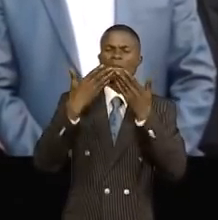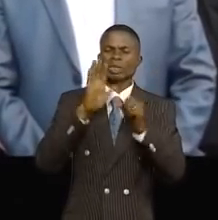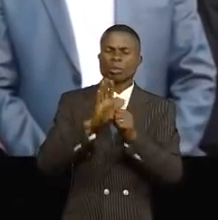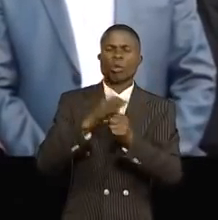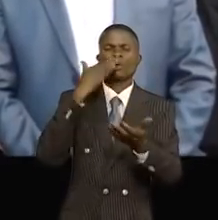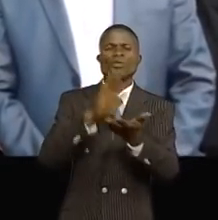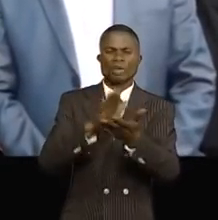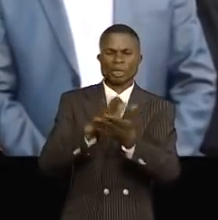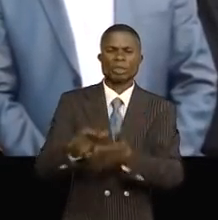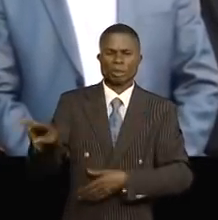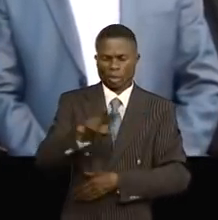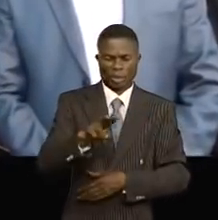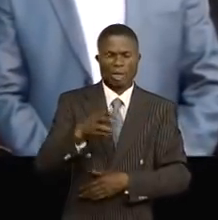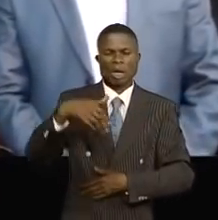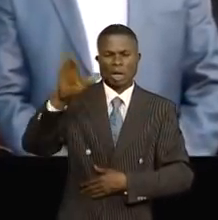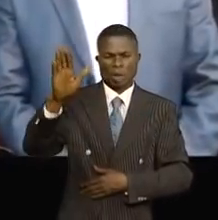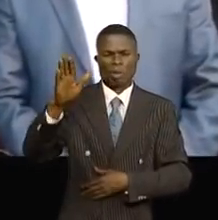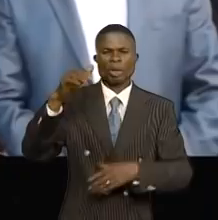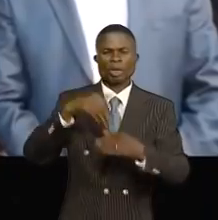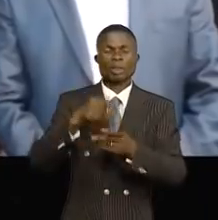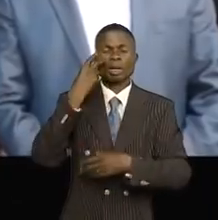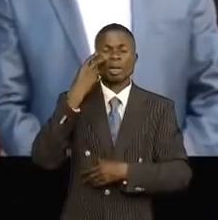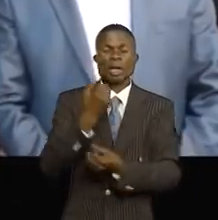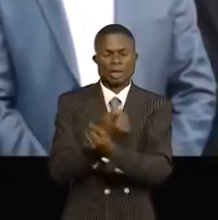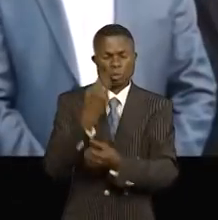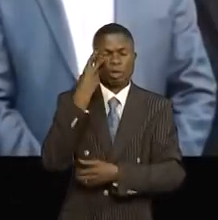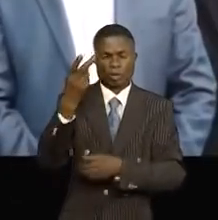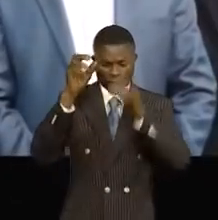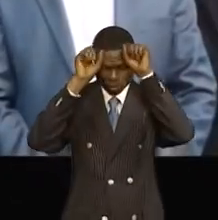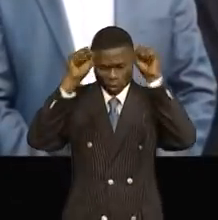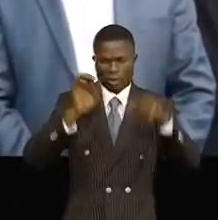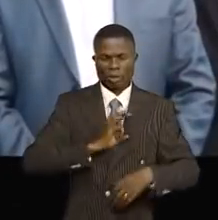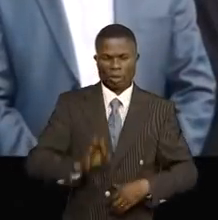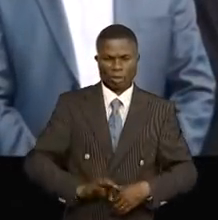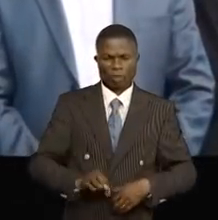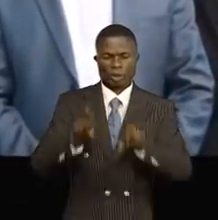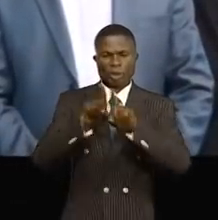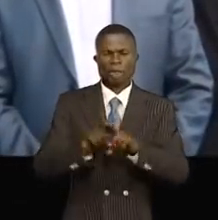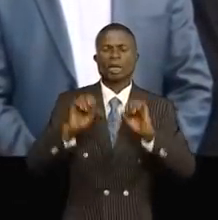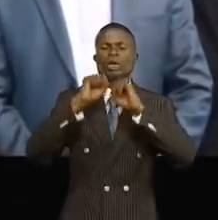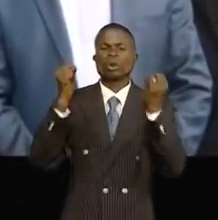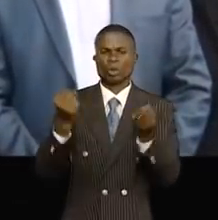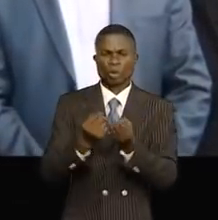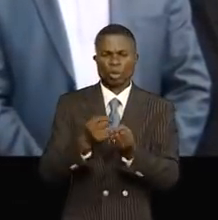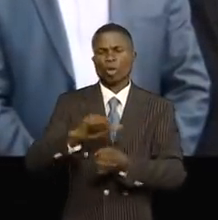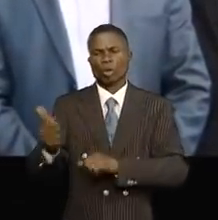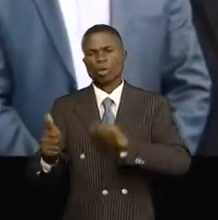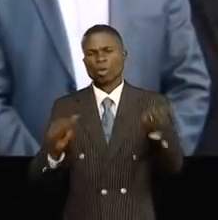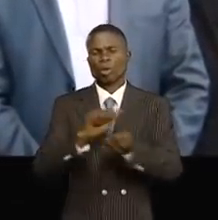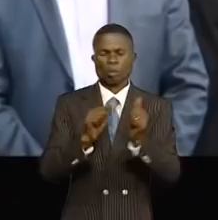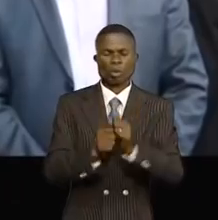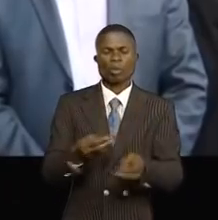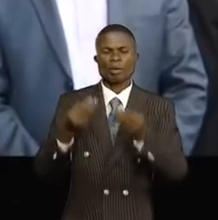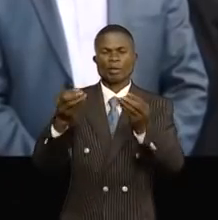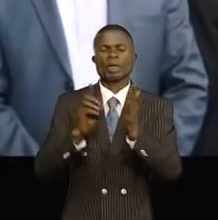Je pense qu'ils sont en train de partir dans la vision du chef de l'État et puis les sociales suivent et le reste, c'est les développements.